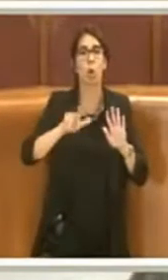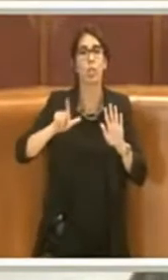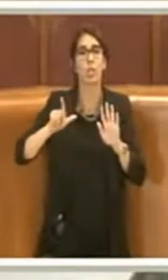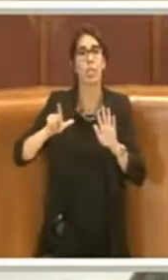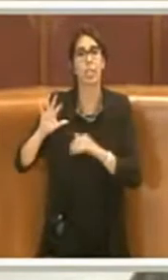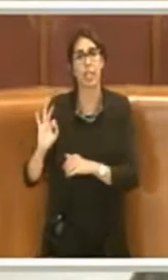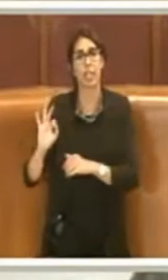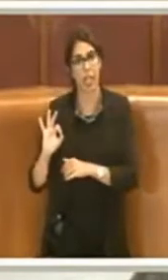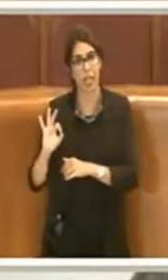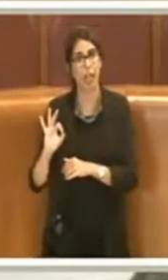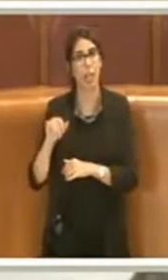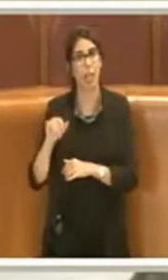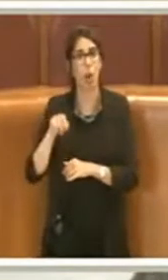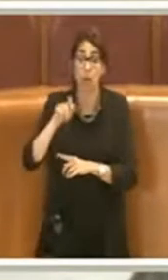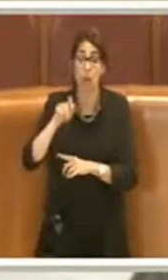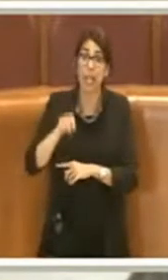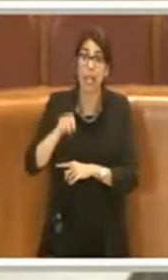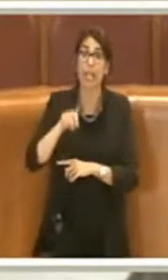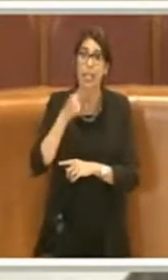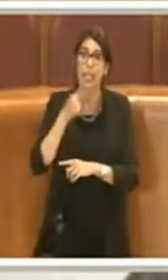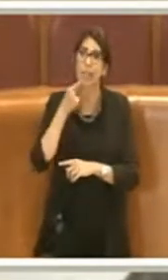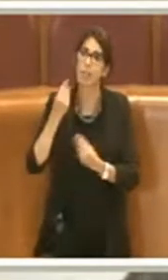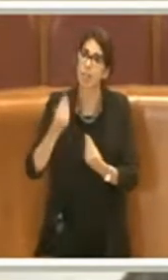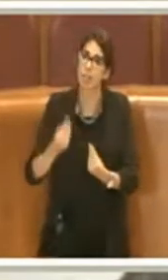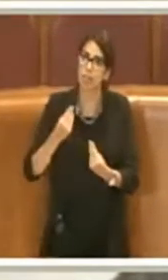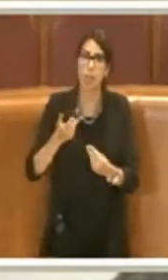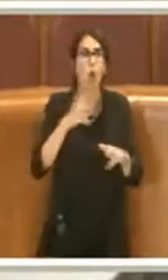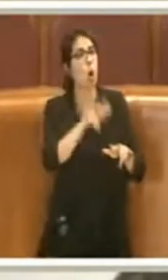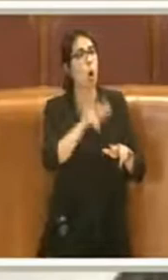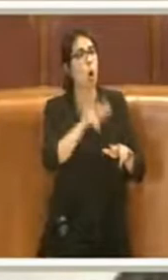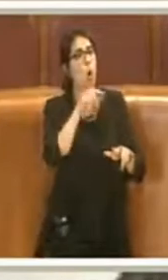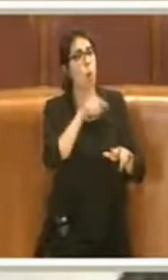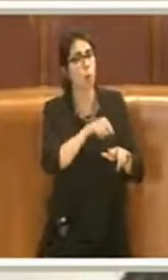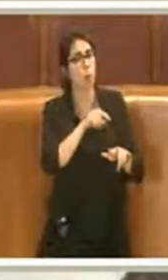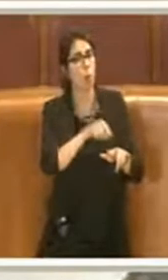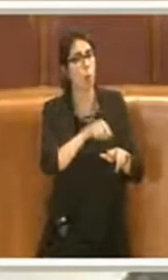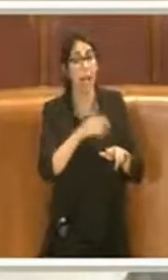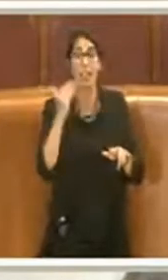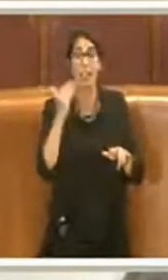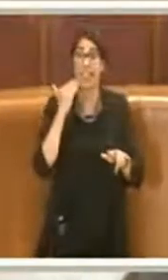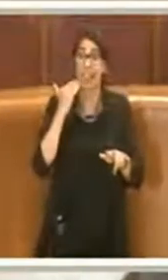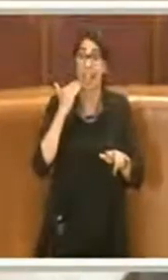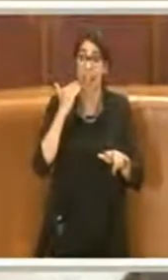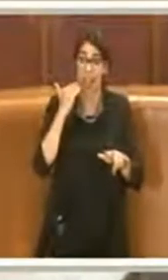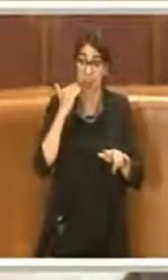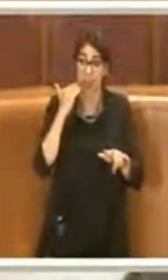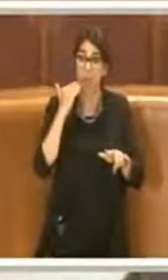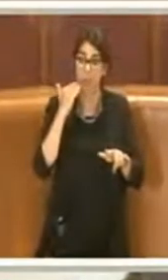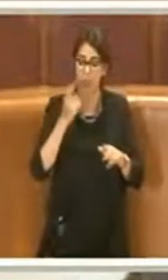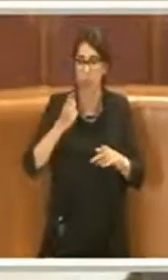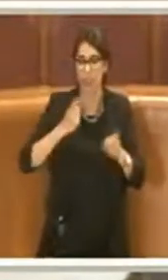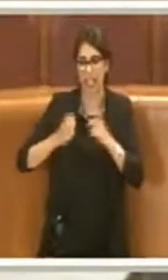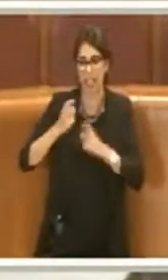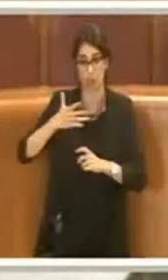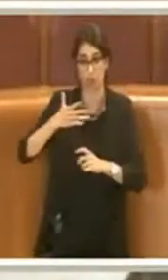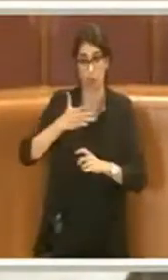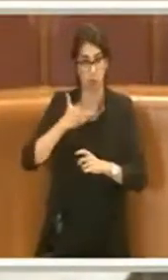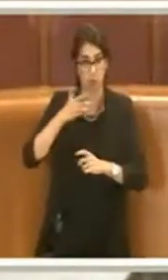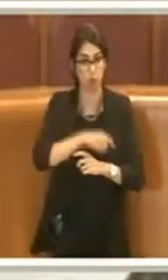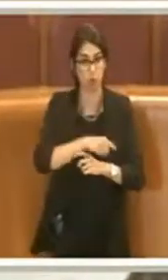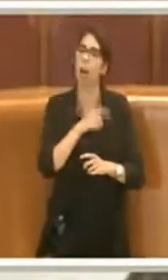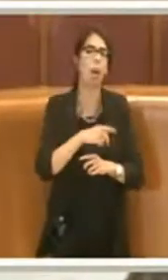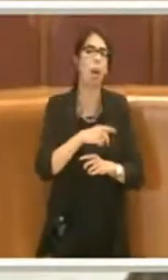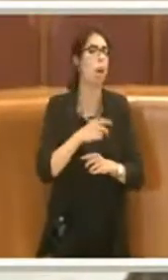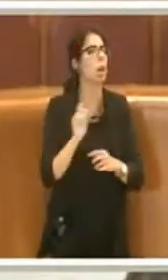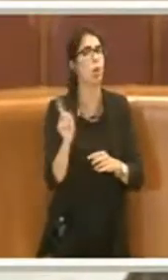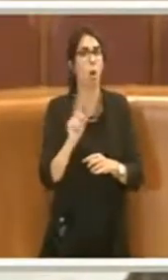questo. Un comune che ha eccepito su un debito o contratto con dei derivati e la